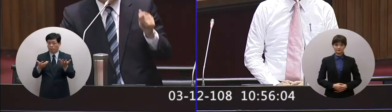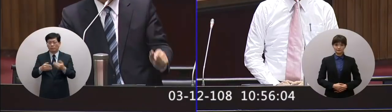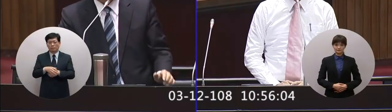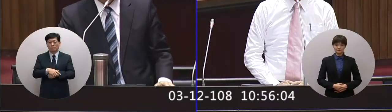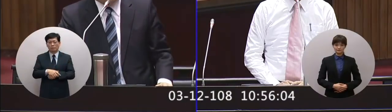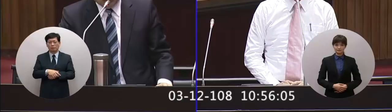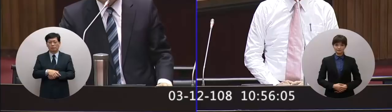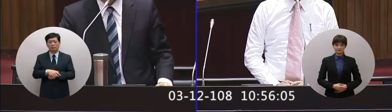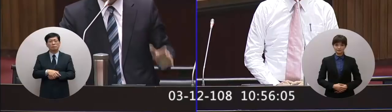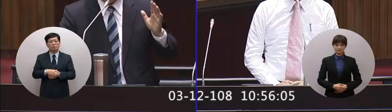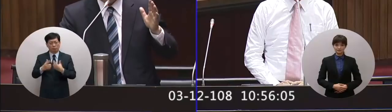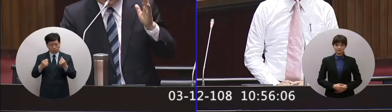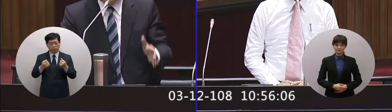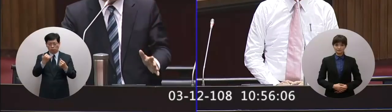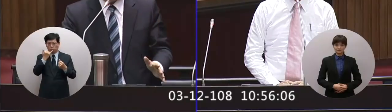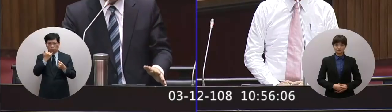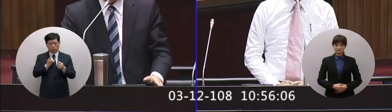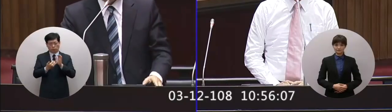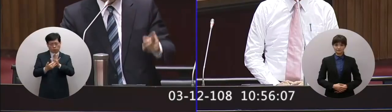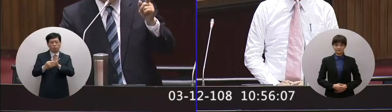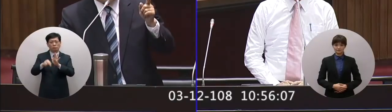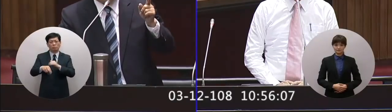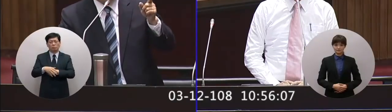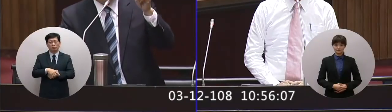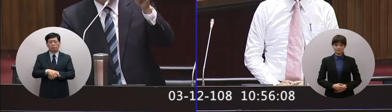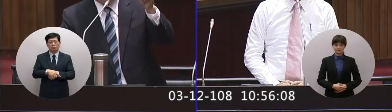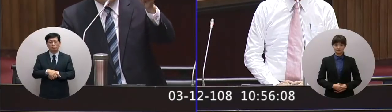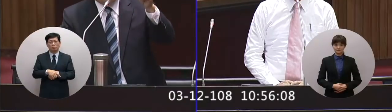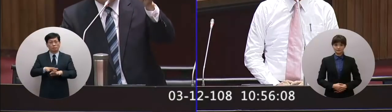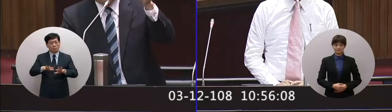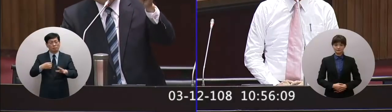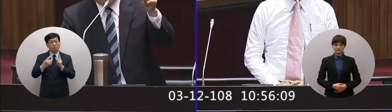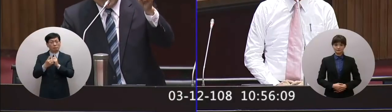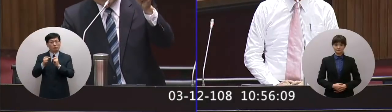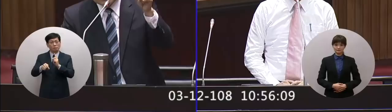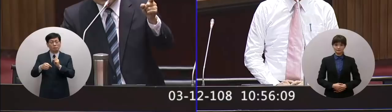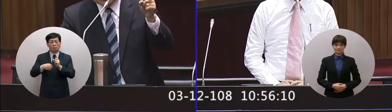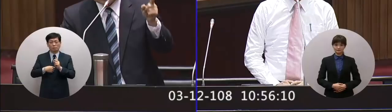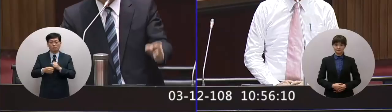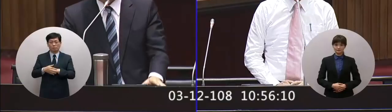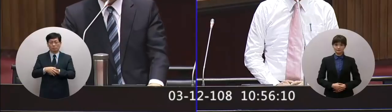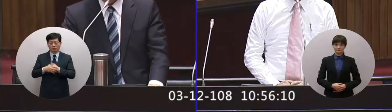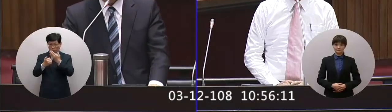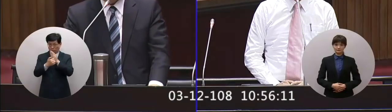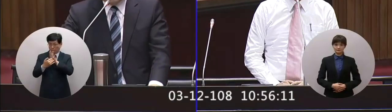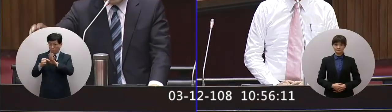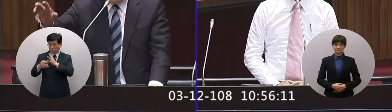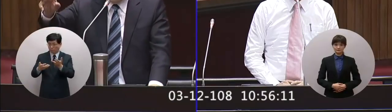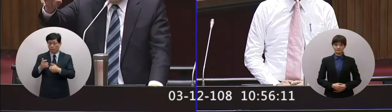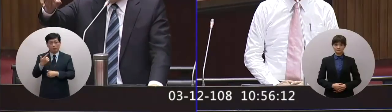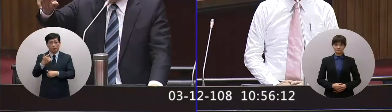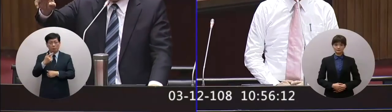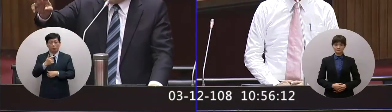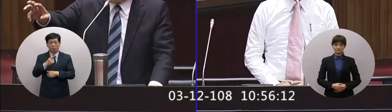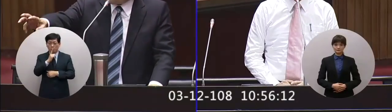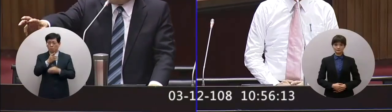非常有力的遏制那現在我對於防治毒品不是